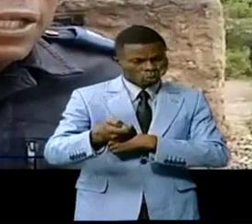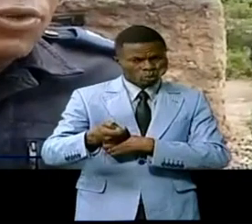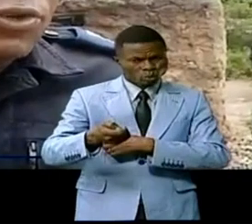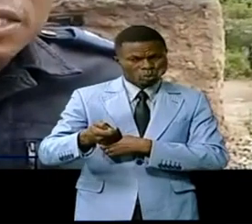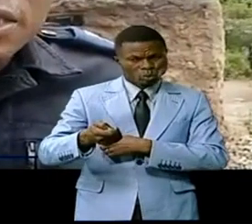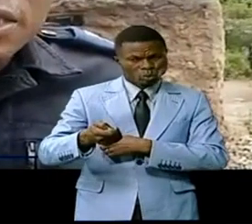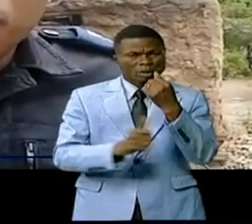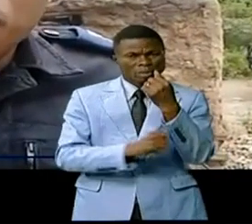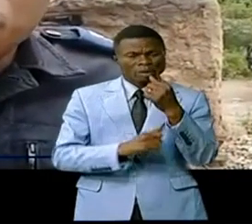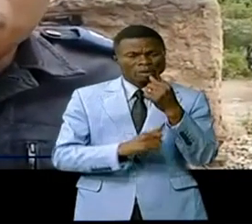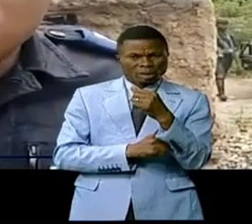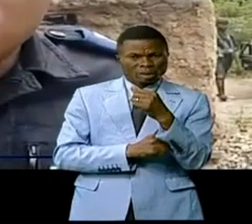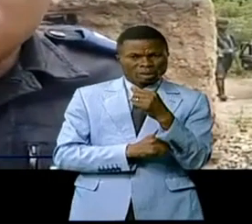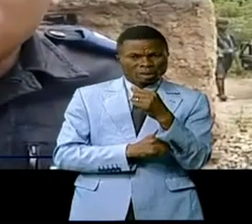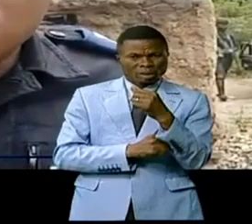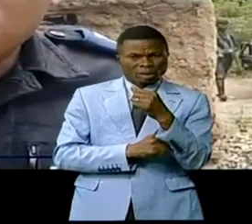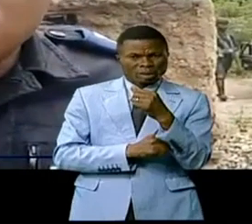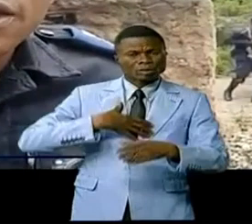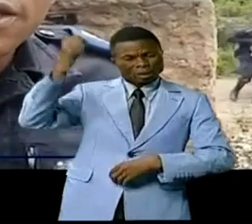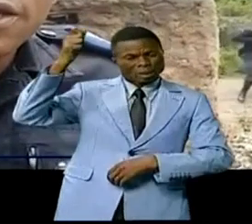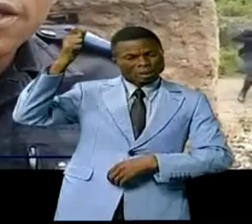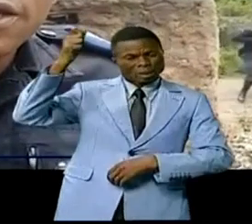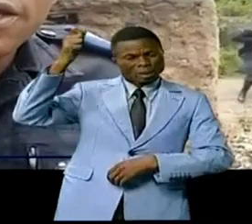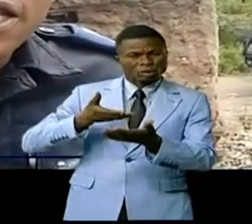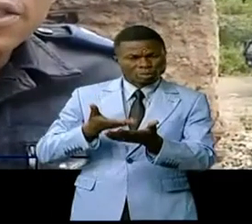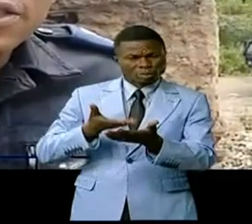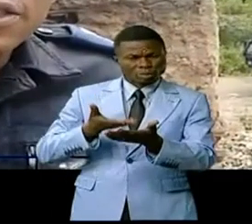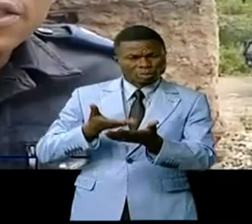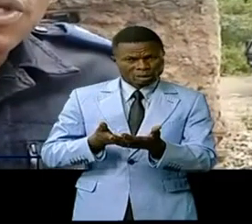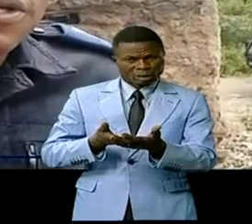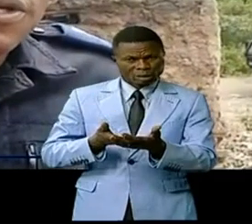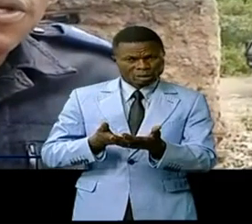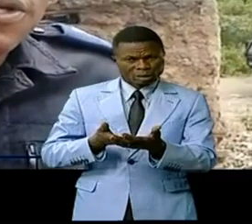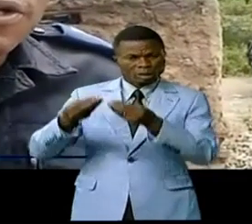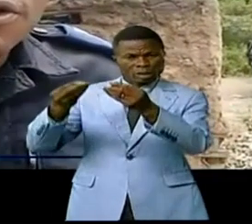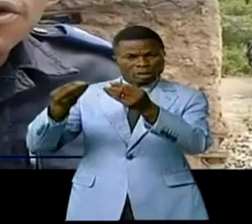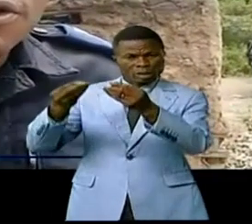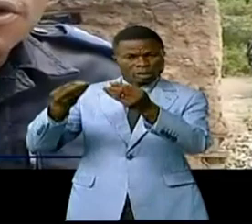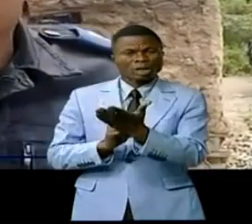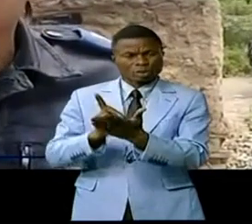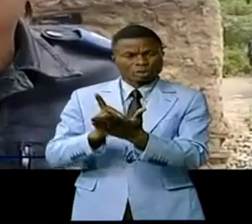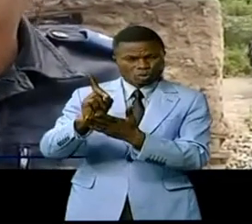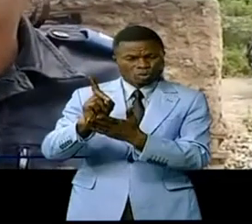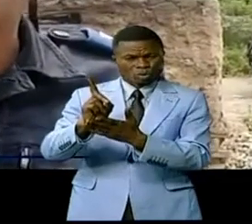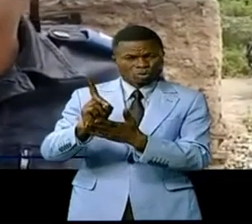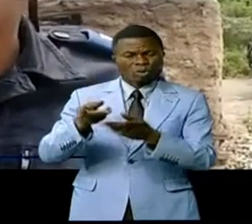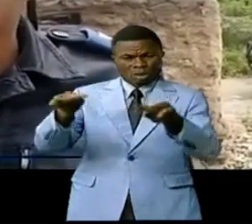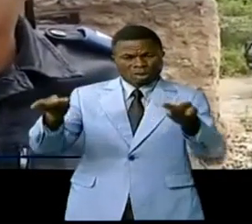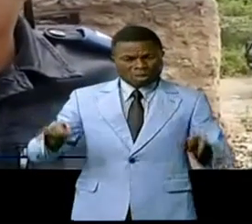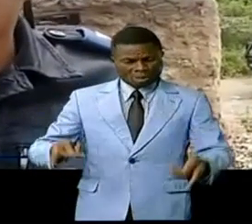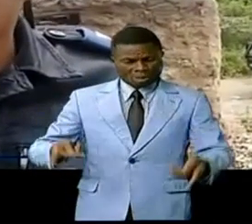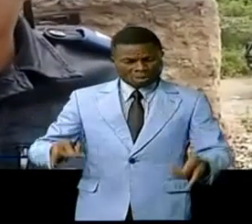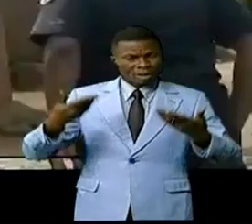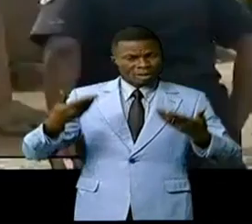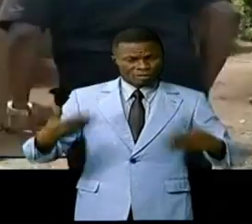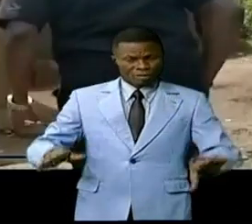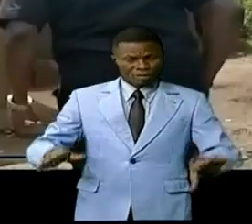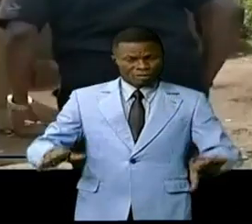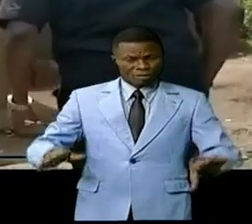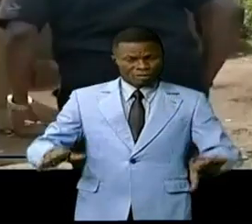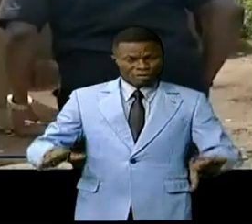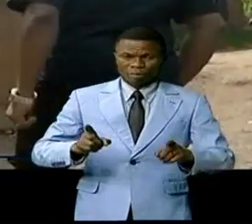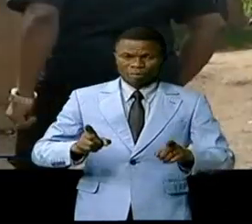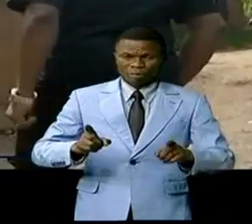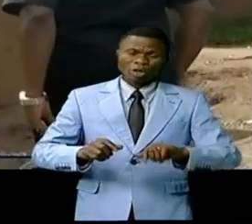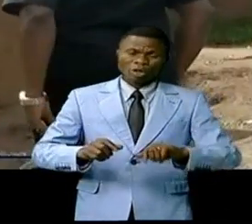Ils ont gagné les procès. On leur a attribué les terrains à un conflit ici. Mais l'autre